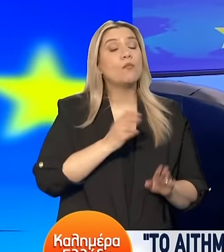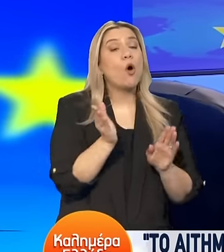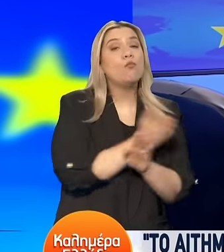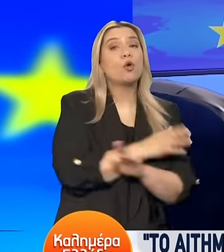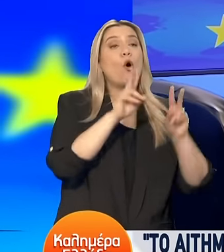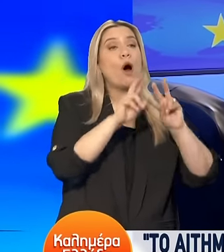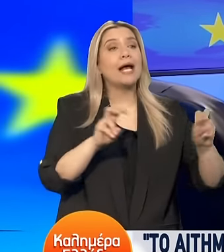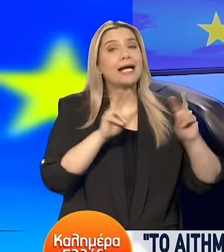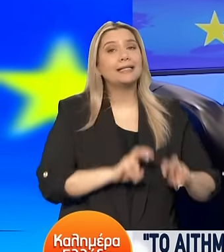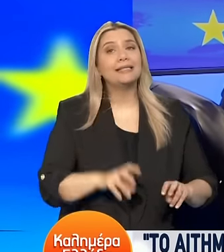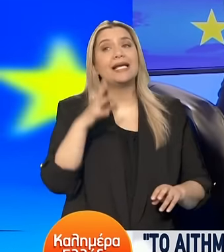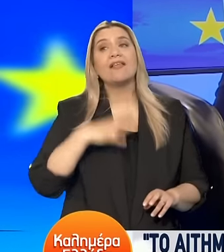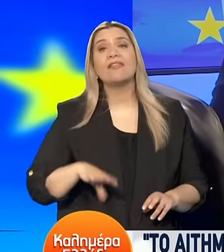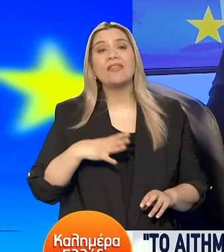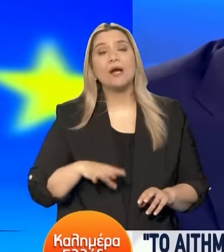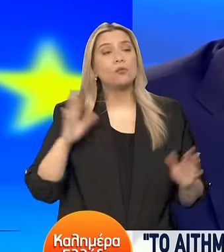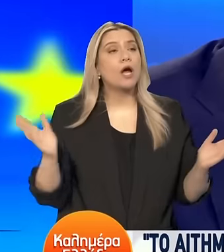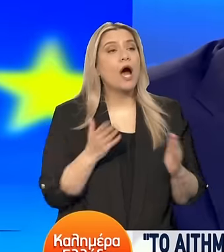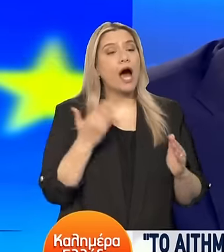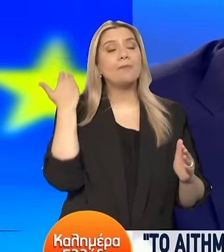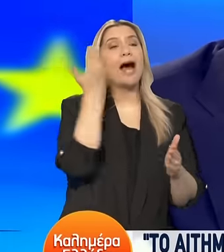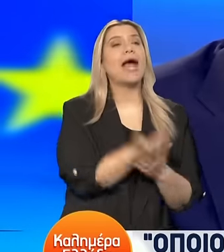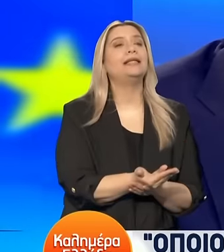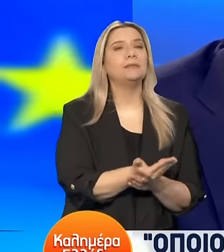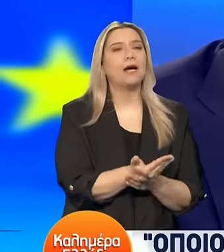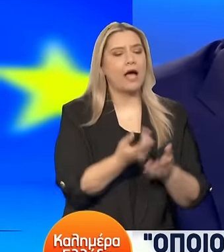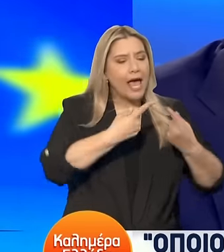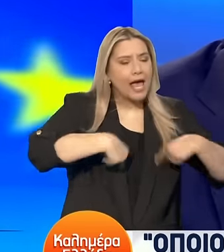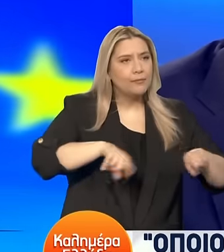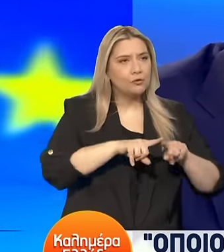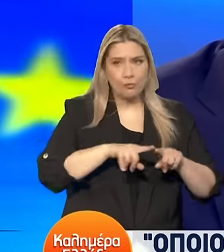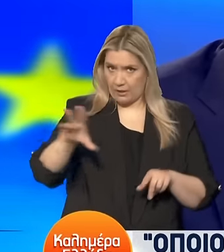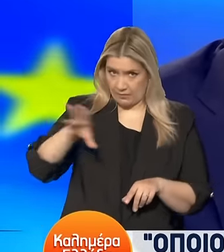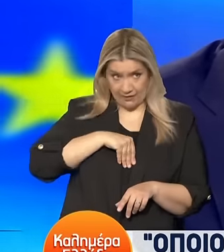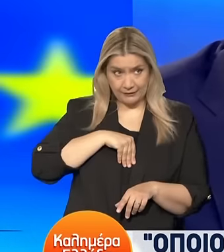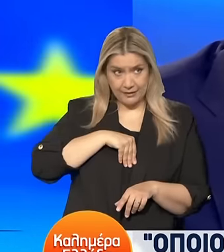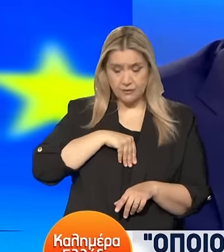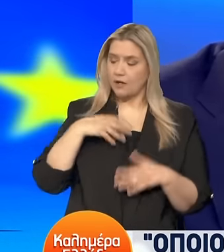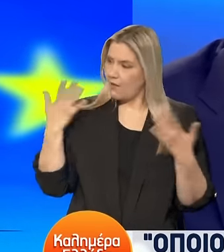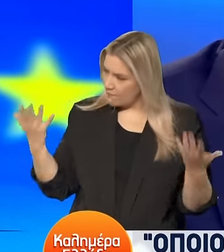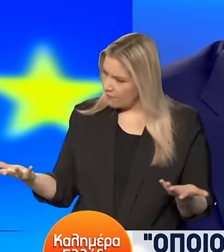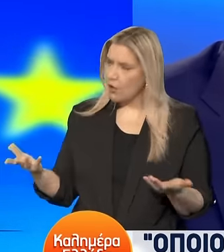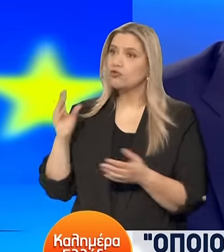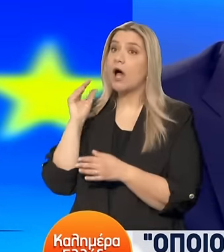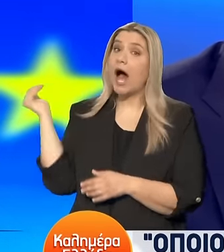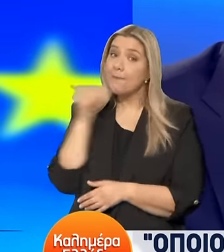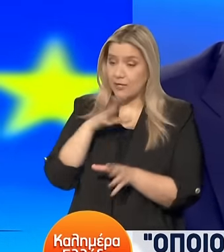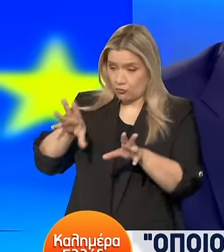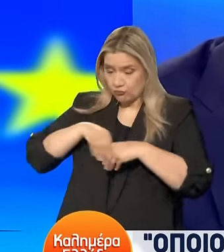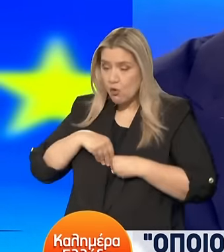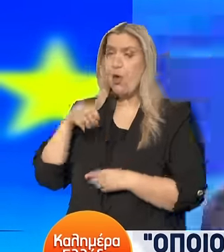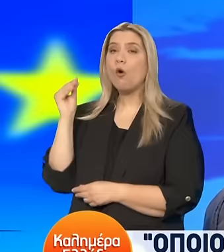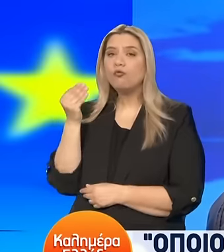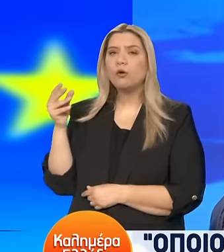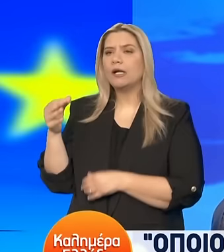δηλαδή κατατεθεί κύριε Πρόεδρε έτοιμα Από την πλευρά της αντιπολίτευσης για προανακριτική Εσείς θα το κάνετε δεκτό Βεβαίως και θα το συζητήσουμε στη Βουλή Αμέσως θα το συζητήσουμε στη Βουλή